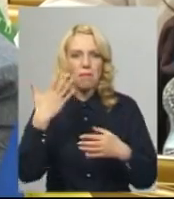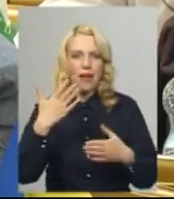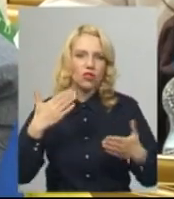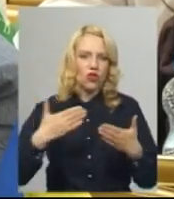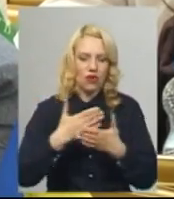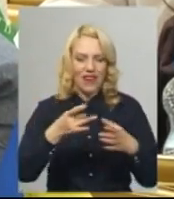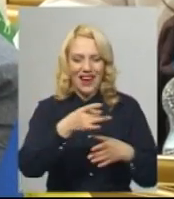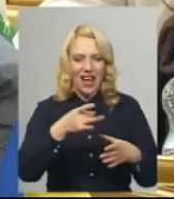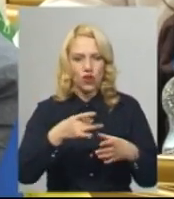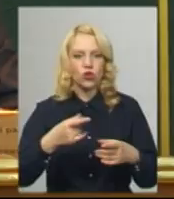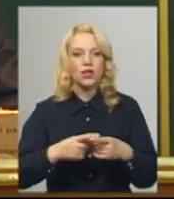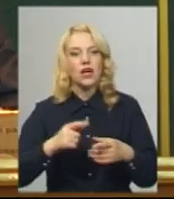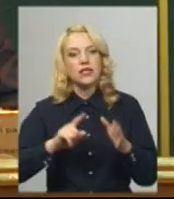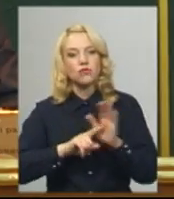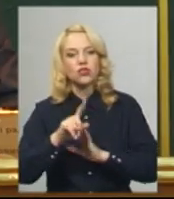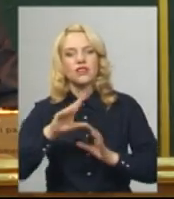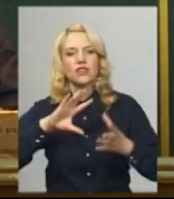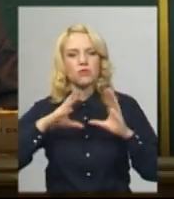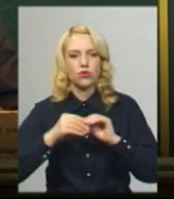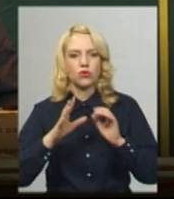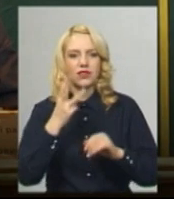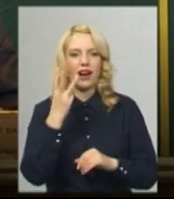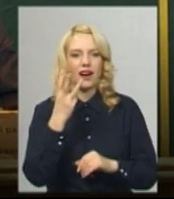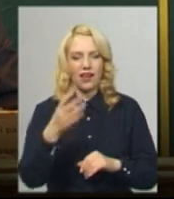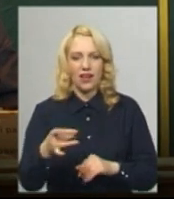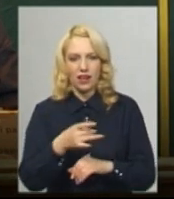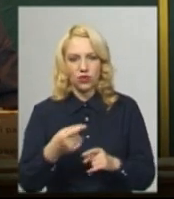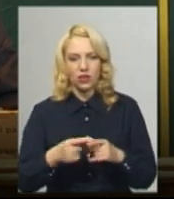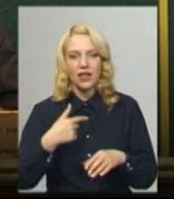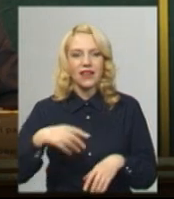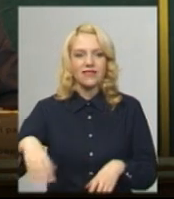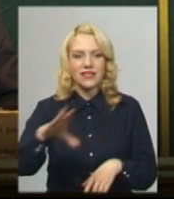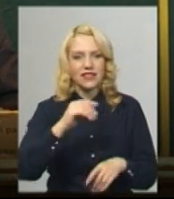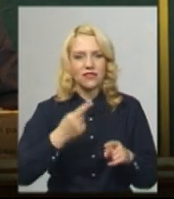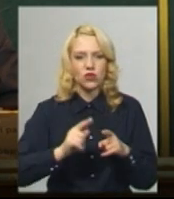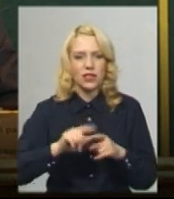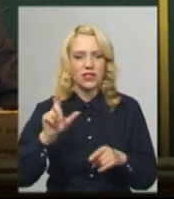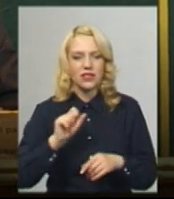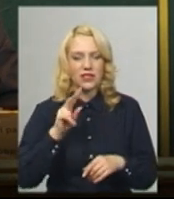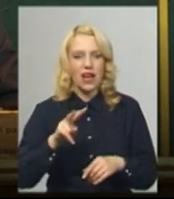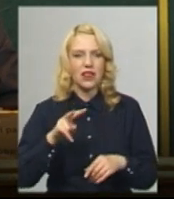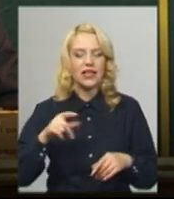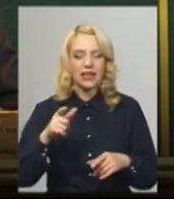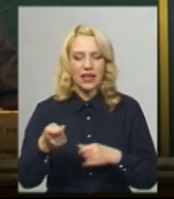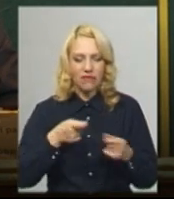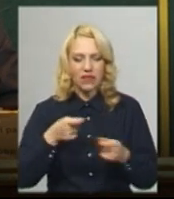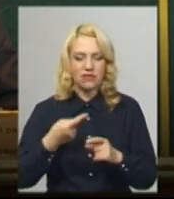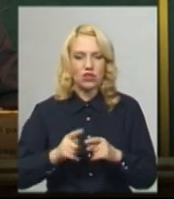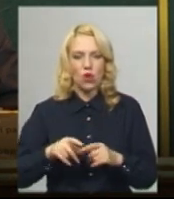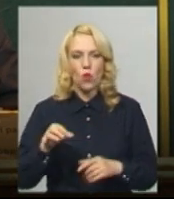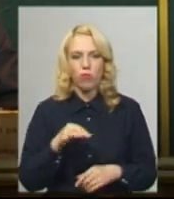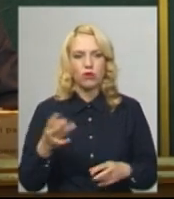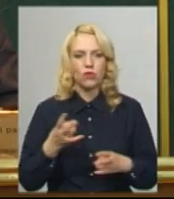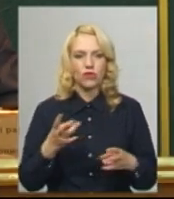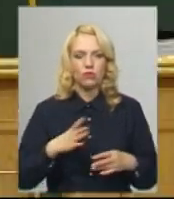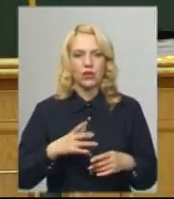спочатку планувалося створити три. Майде всі, я думаю, в цьому залі і керівництво області погоджується в тому, що має бути